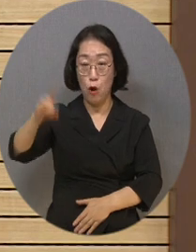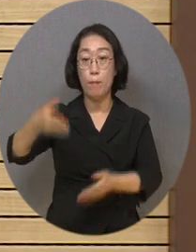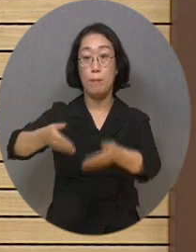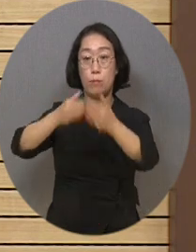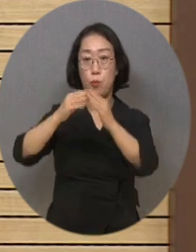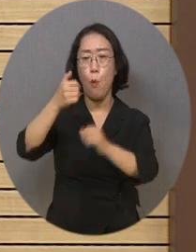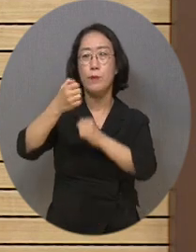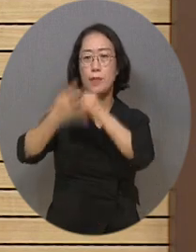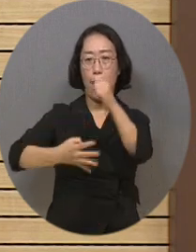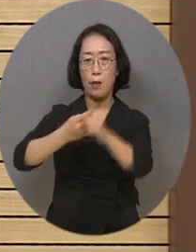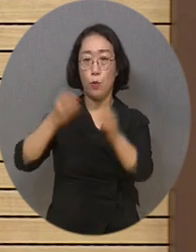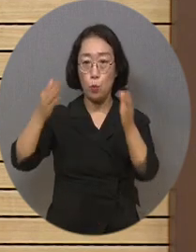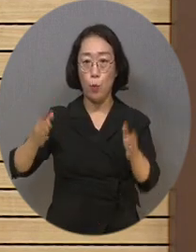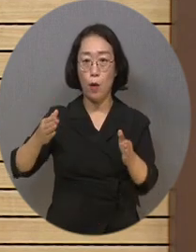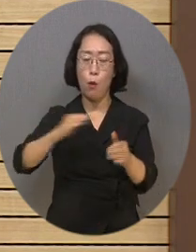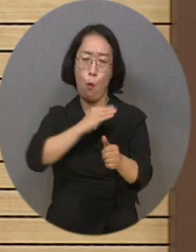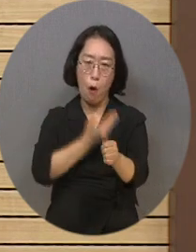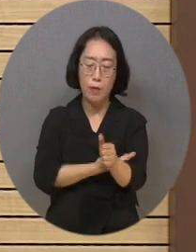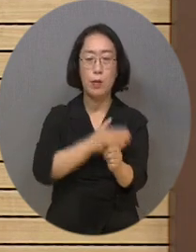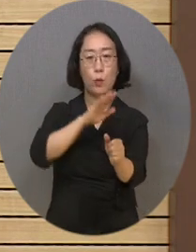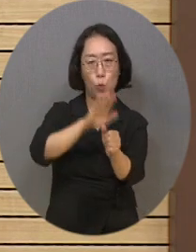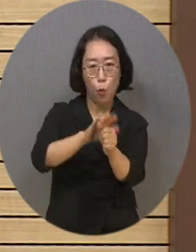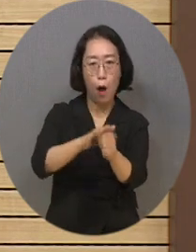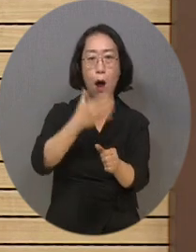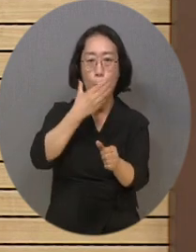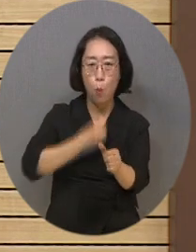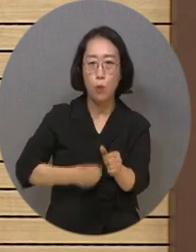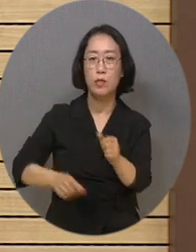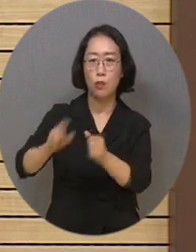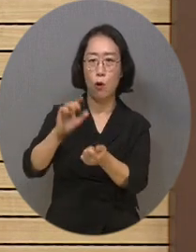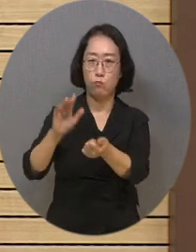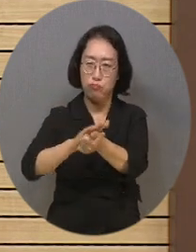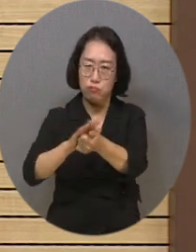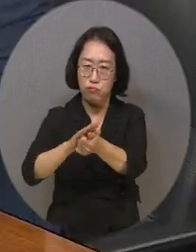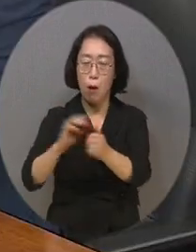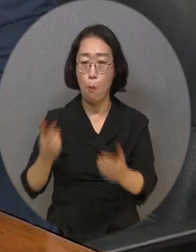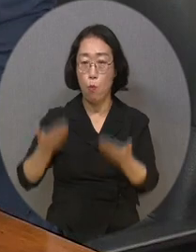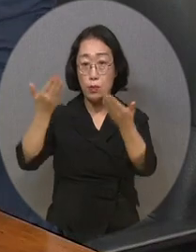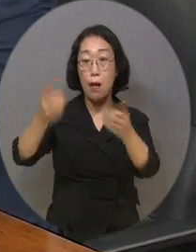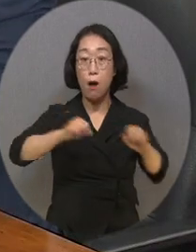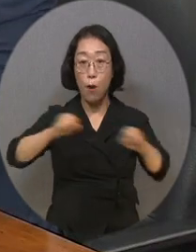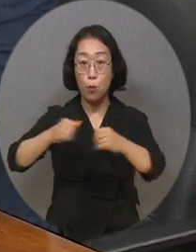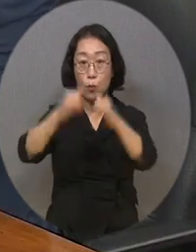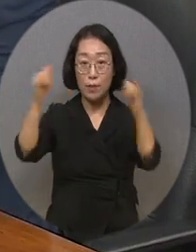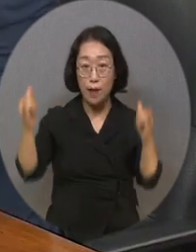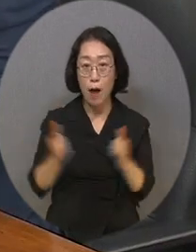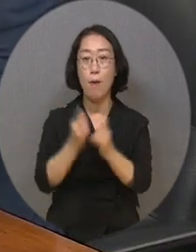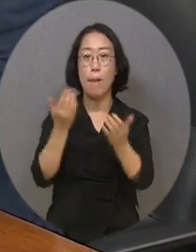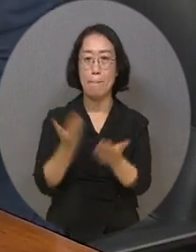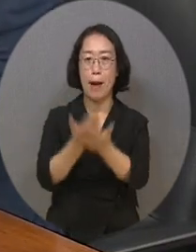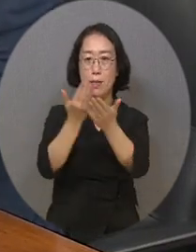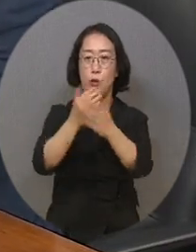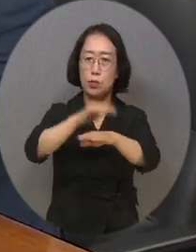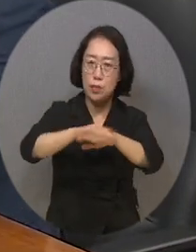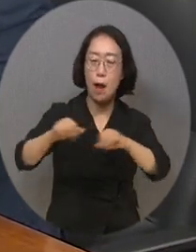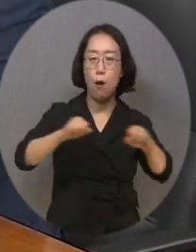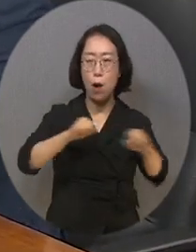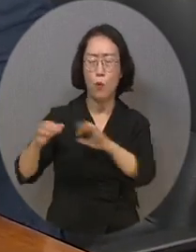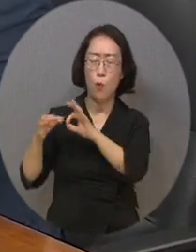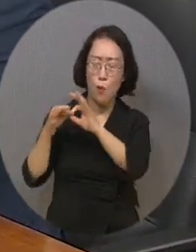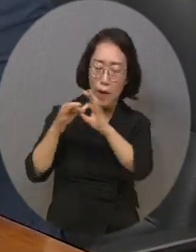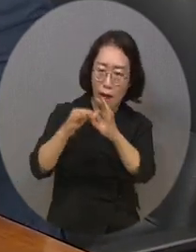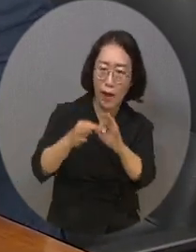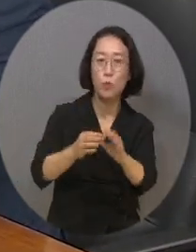54년간 노인의 권익신장, 복지 증진과 봉사활동 등을 통해 사회 발전에 기여하는 다양한 활동에